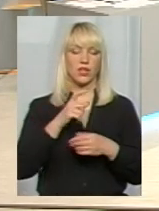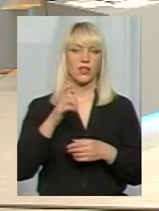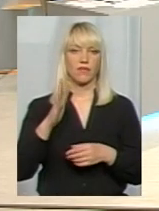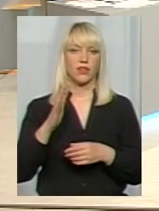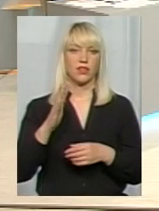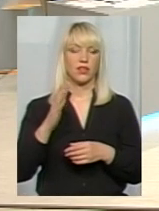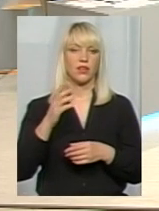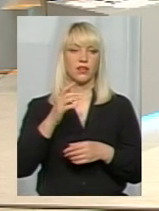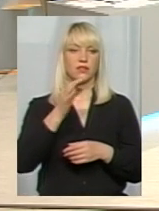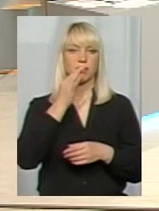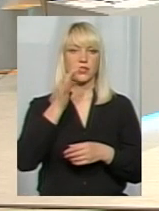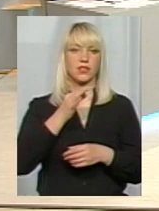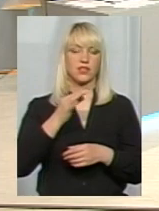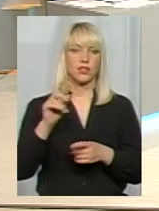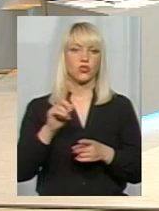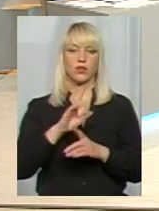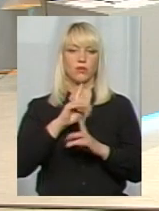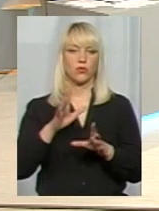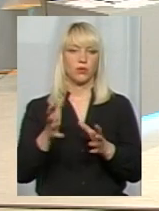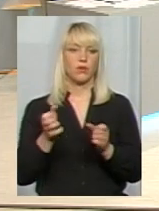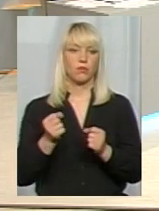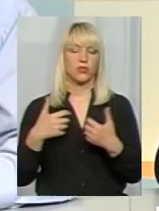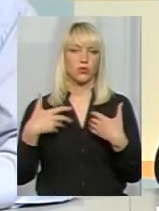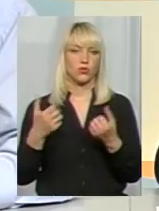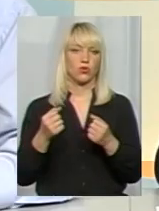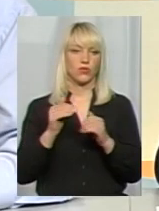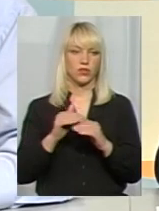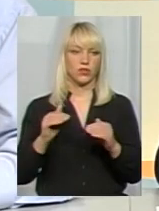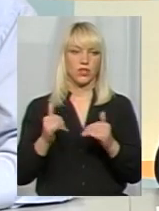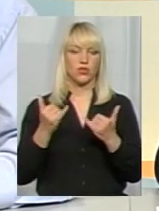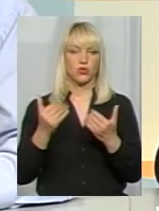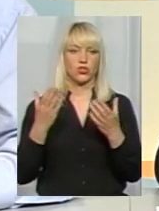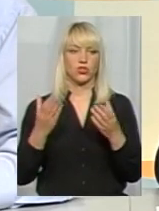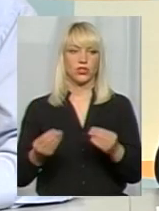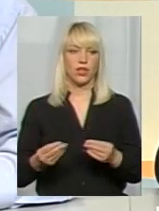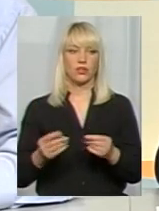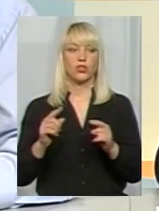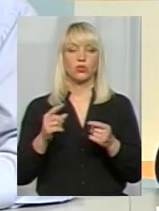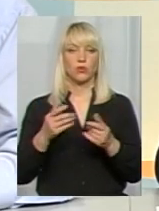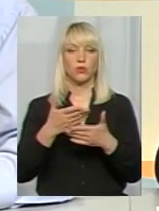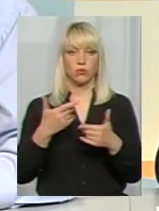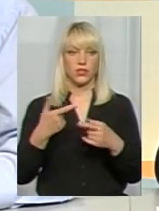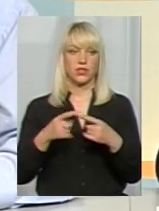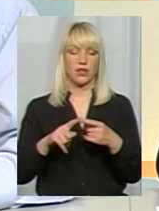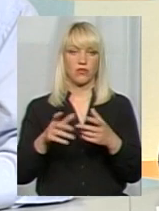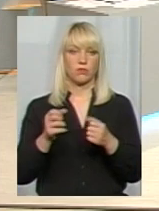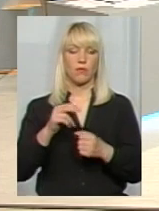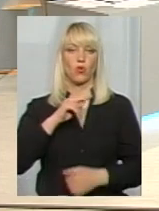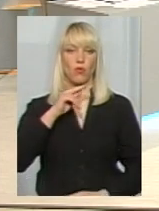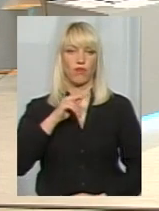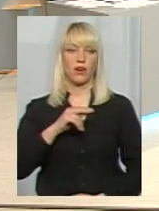сказав, що він не буде приймати, оздоровлювати дітей на сьогоднішній день. Так, Тому ми теж це візьмемо до уваги. Дякую.